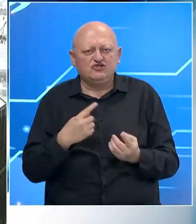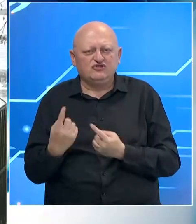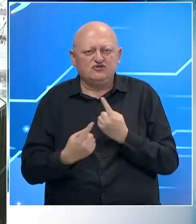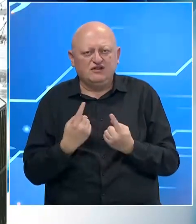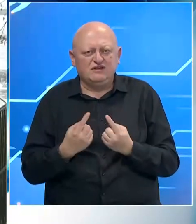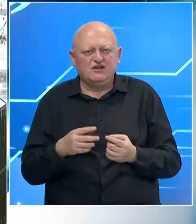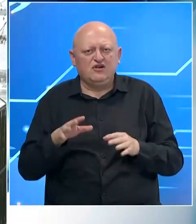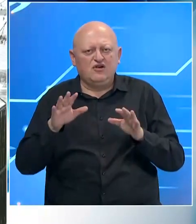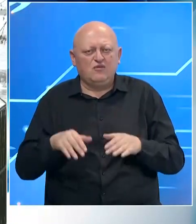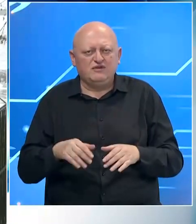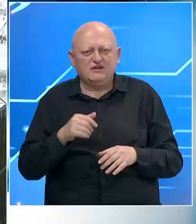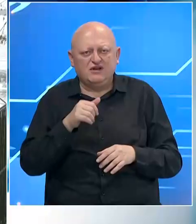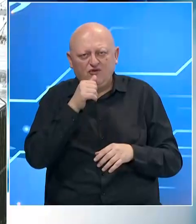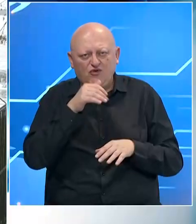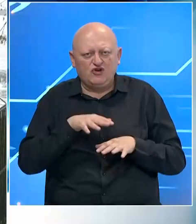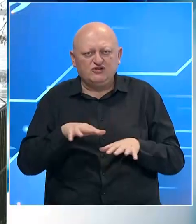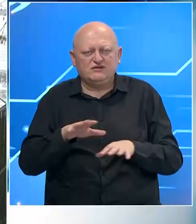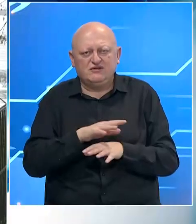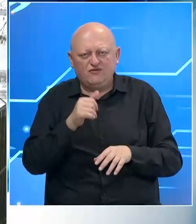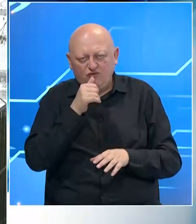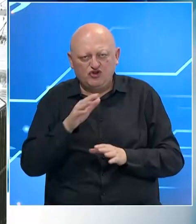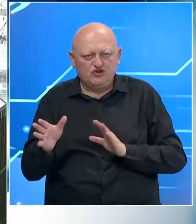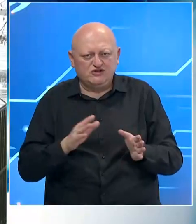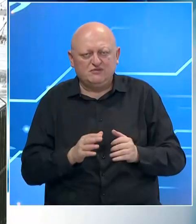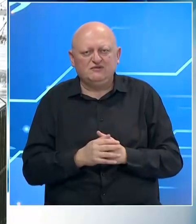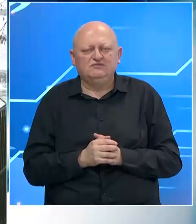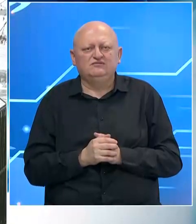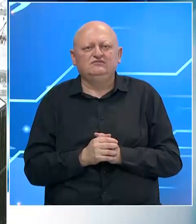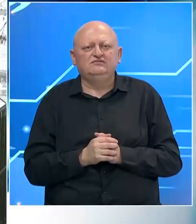hidrološkog stanja i opadanje vodostaja na svim vodotocima.